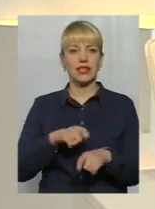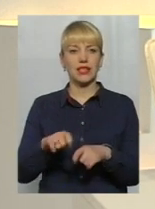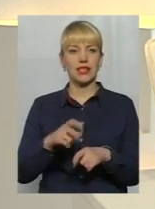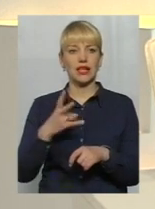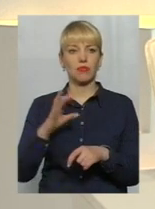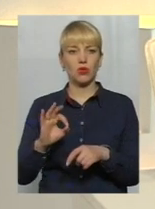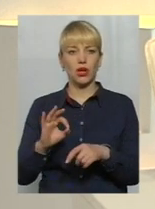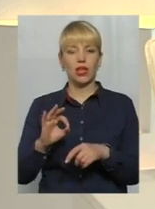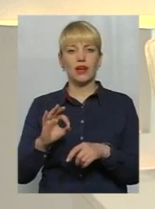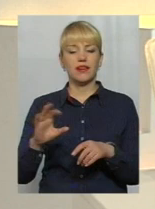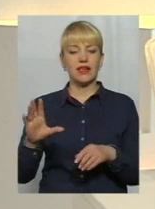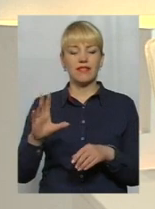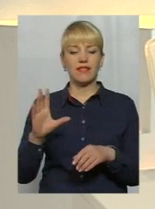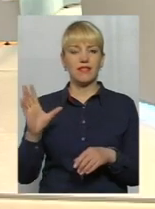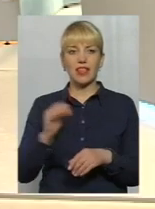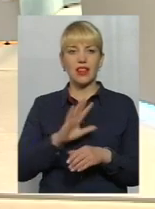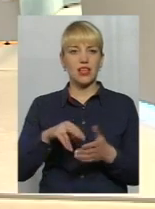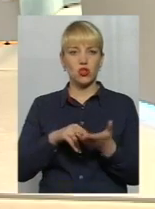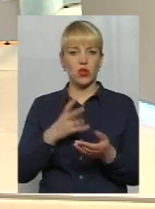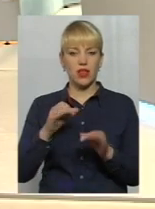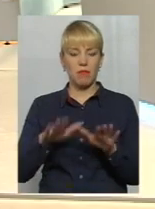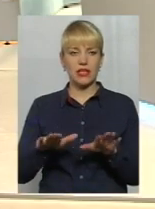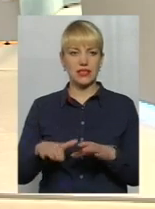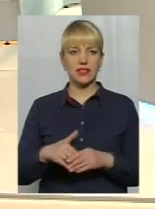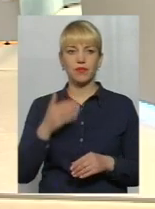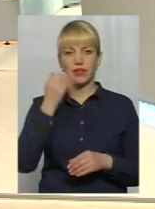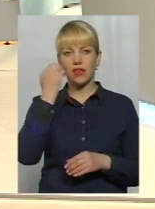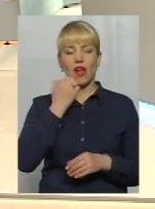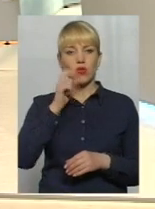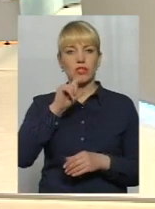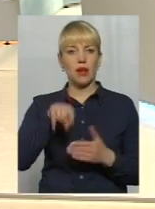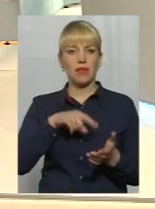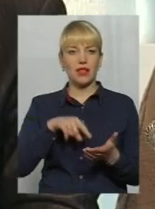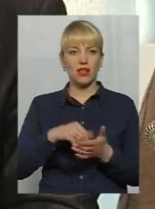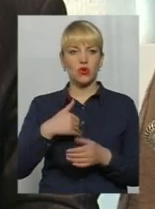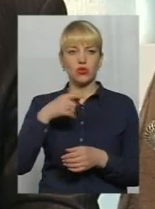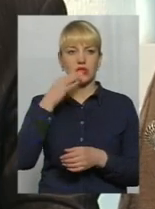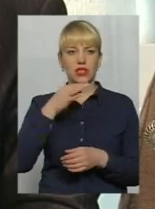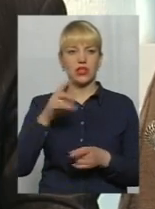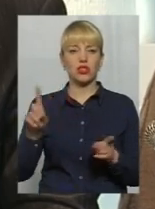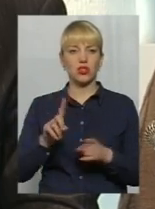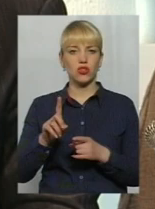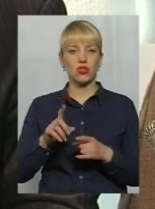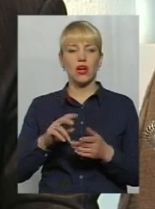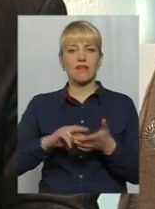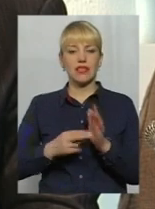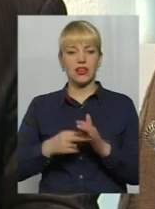все не стоїть на місці, наука в тому числі. Дякую за запитання. Хочу зазначити, що в стратегічному баченні ми виділили